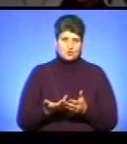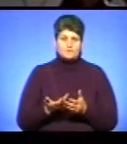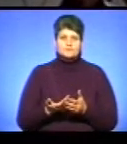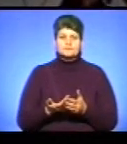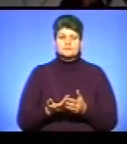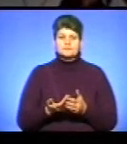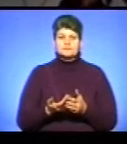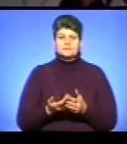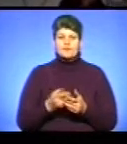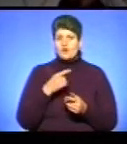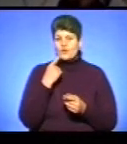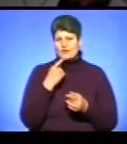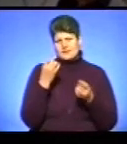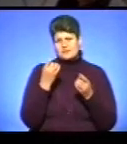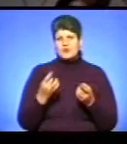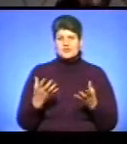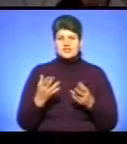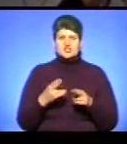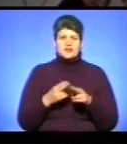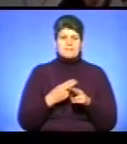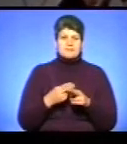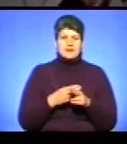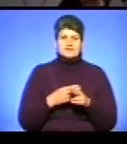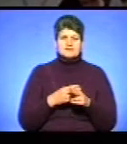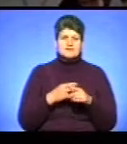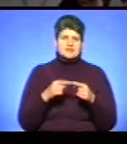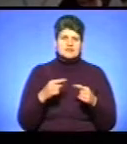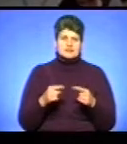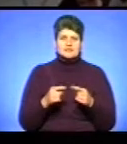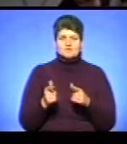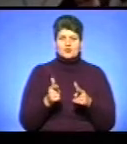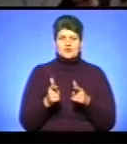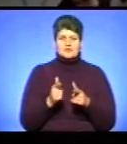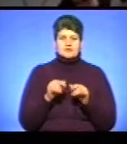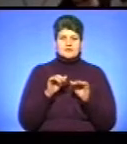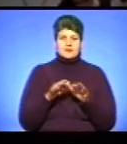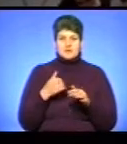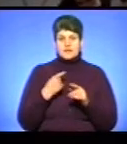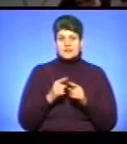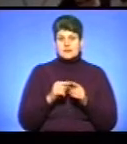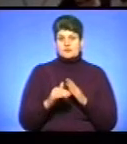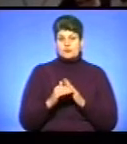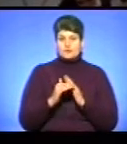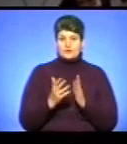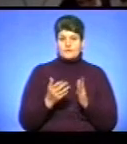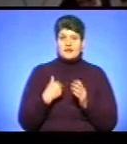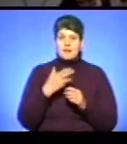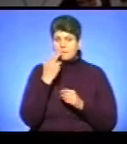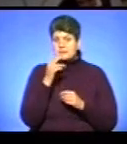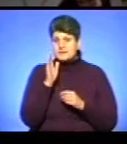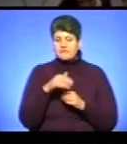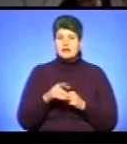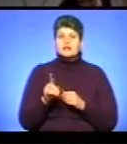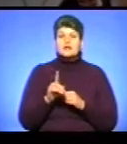говорити простіше, без всяких заготовлених речей. Чесно, мені це дуже помогло, тому що я привикла,